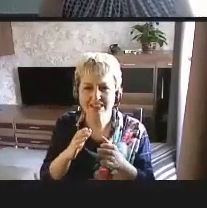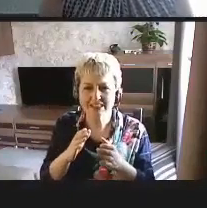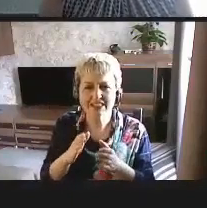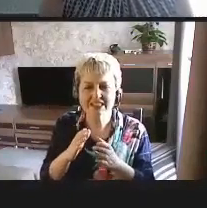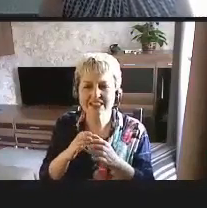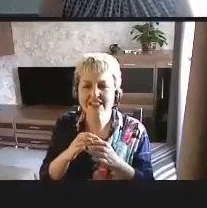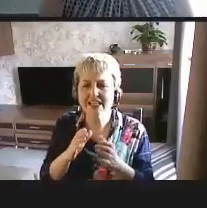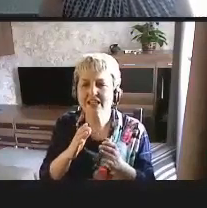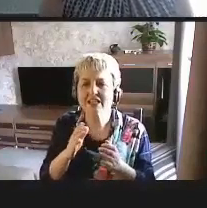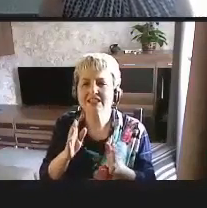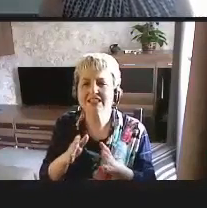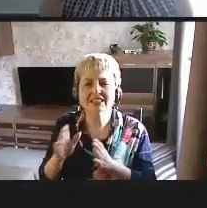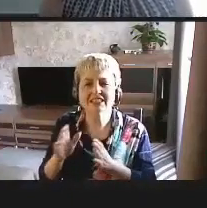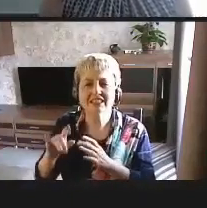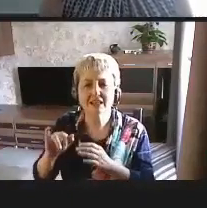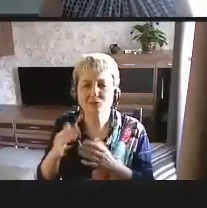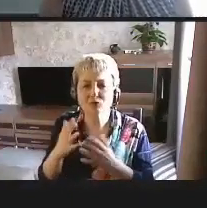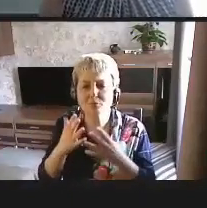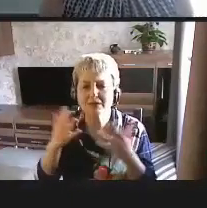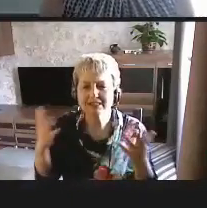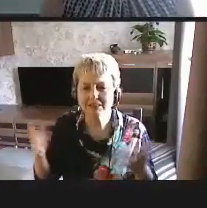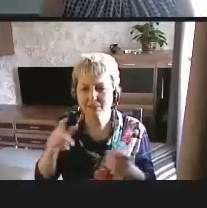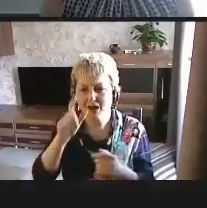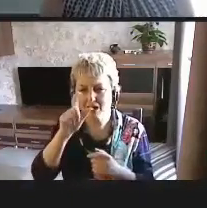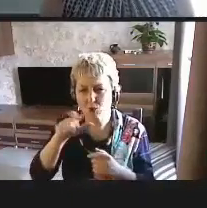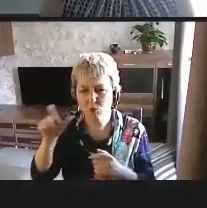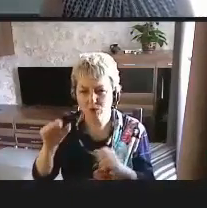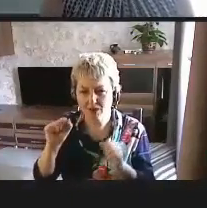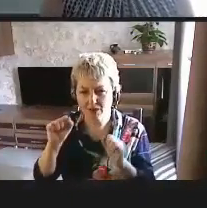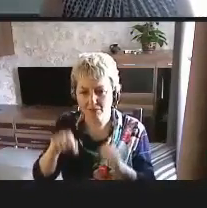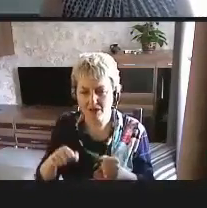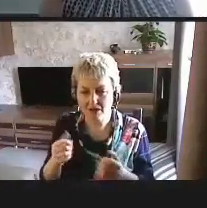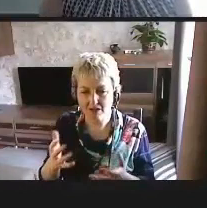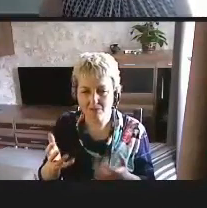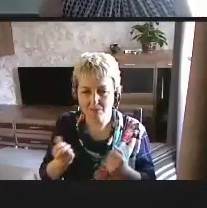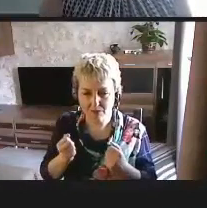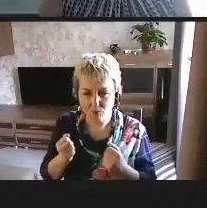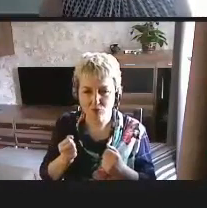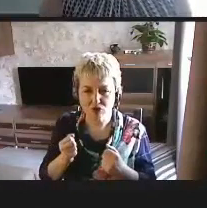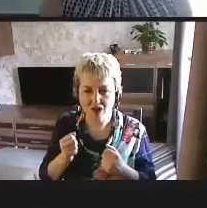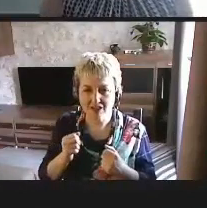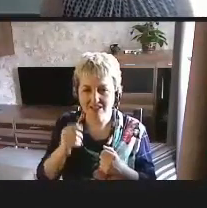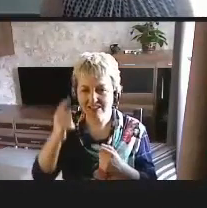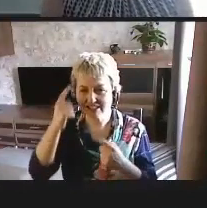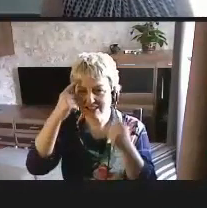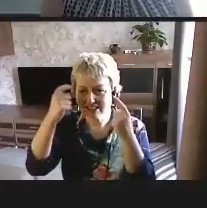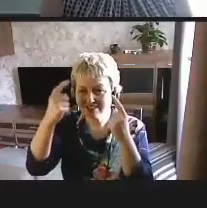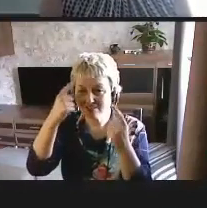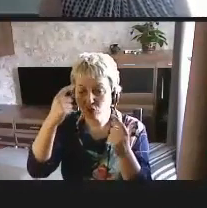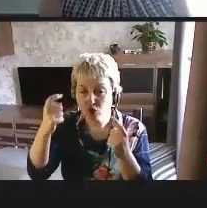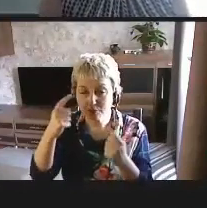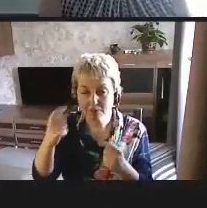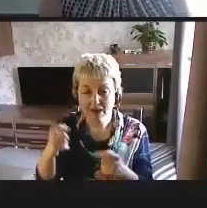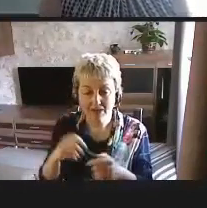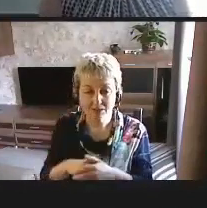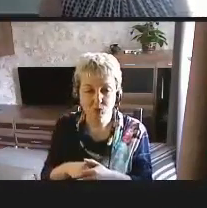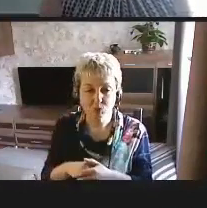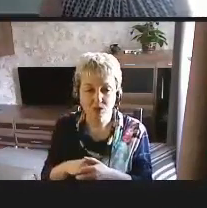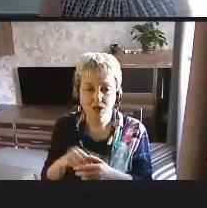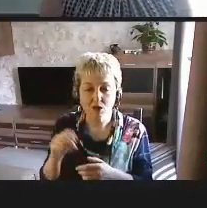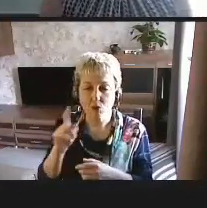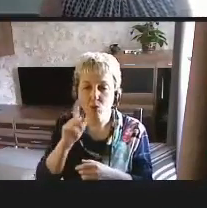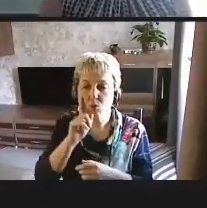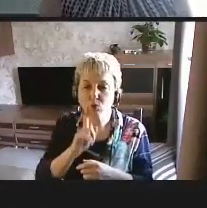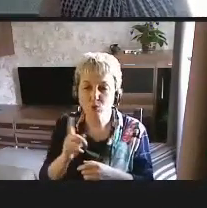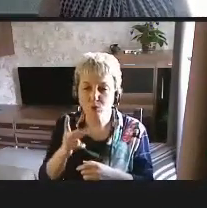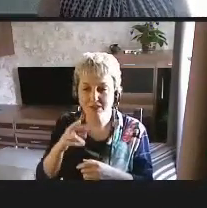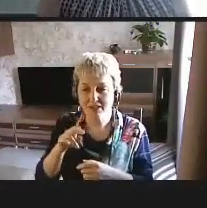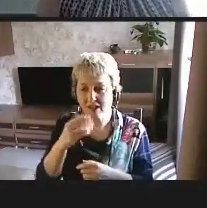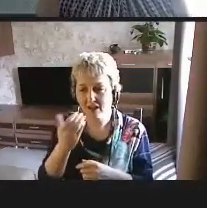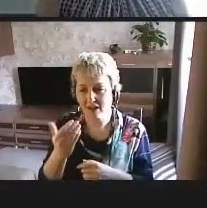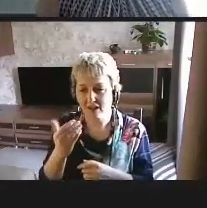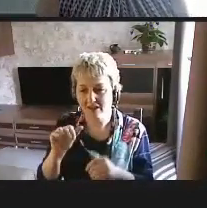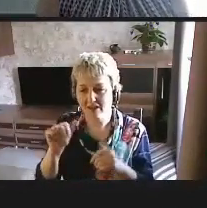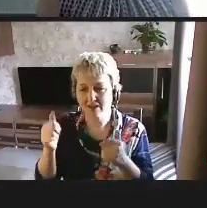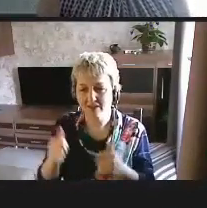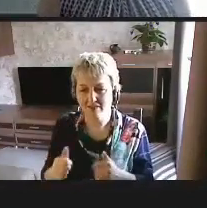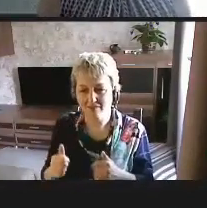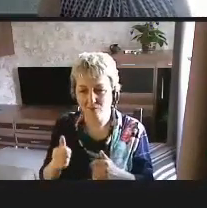чтобы максимальное количество людей могли получать информацию в удобных для них форматах.